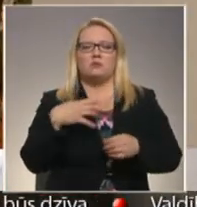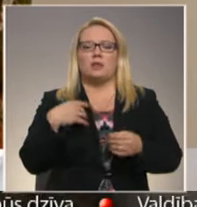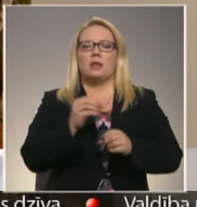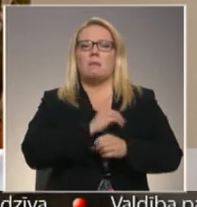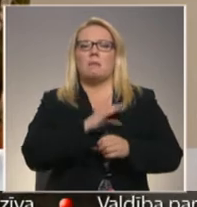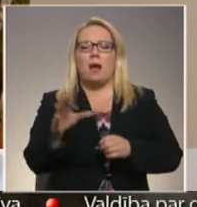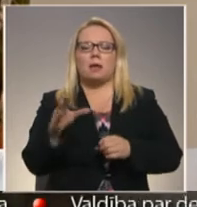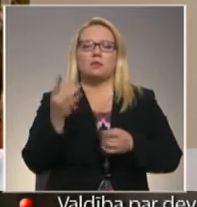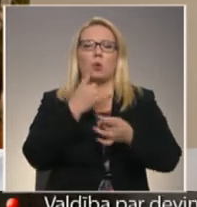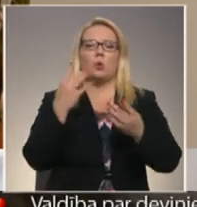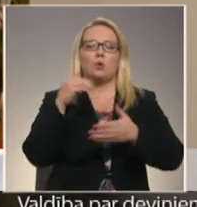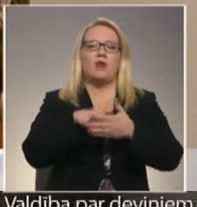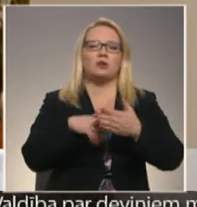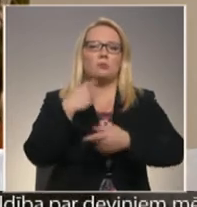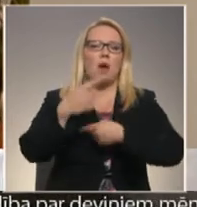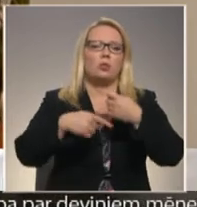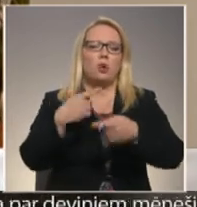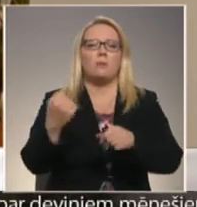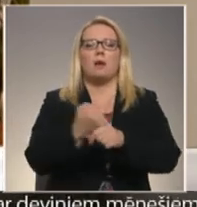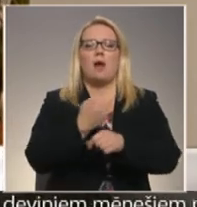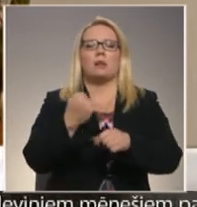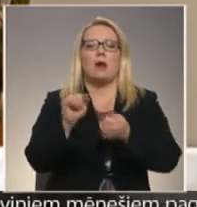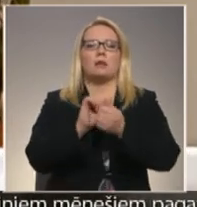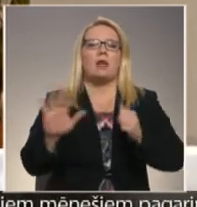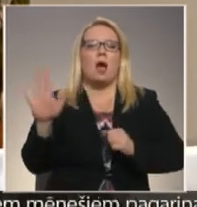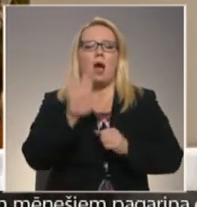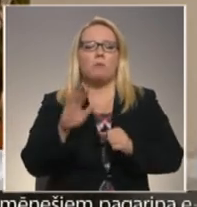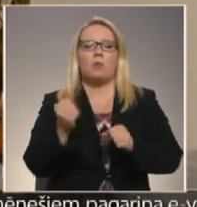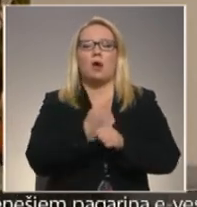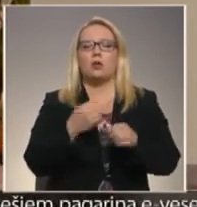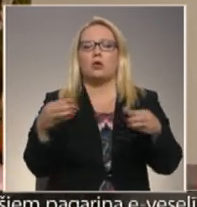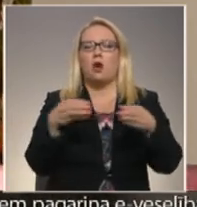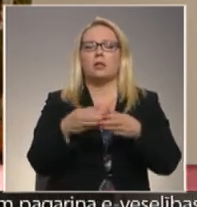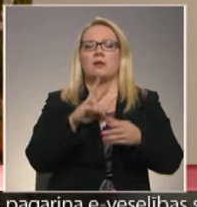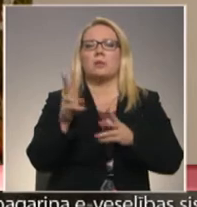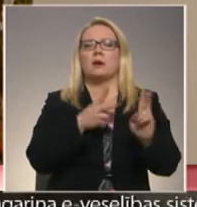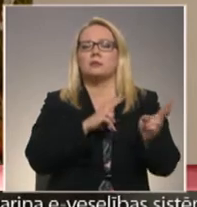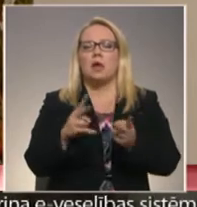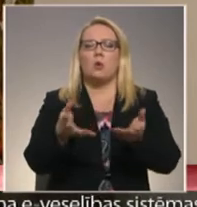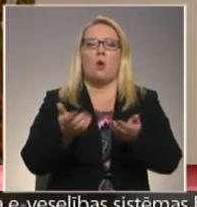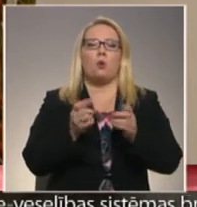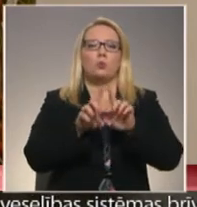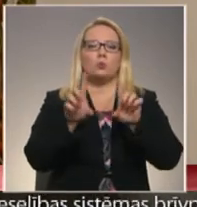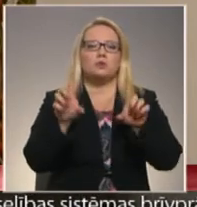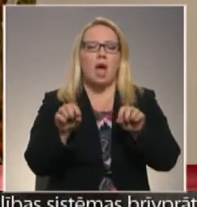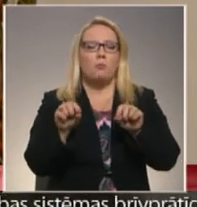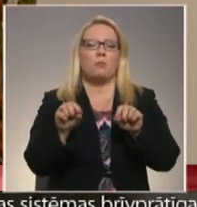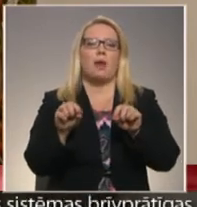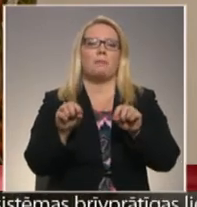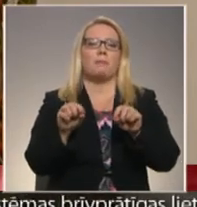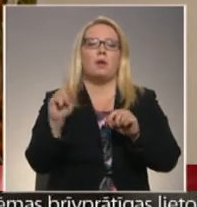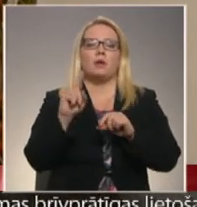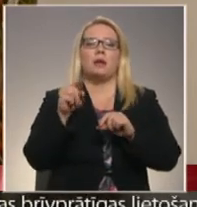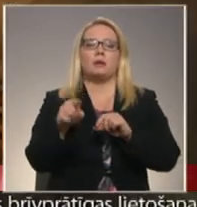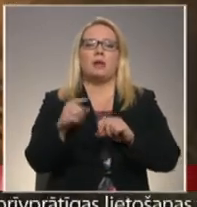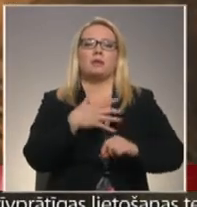Kultūra vēsturisko mantojumu, gan ar dābu, gan ar kolektīviem, kas tur dejo un uzņēmumiem. Un